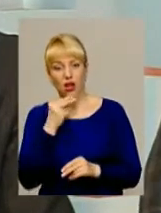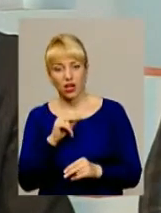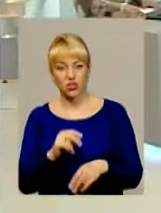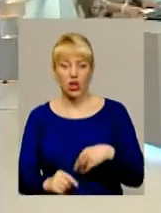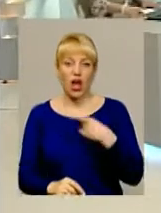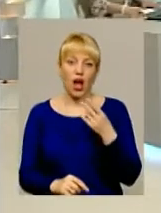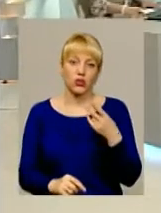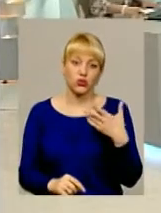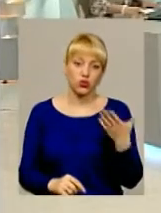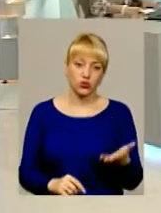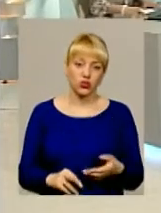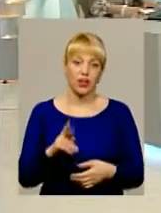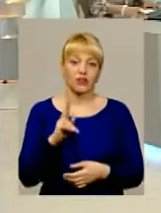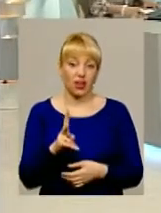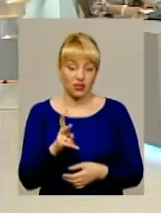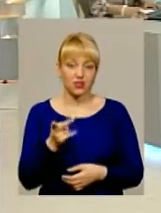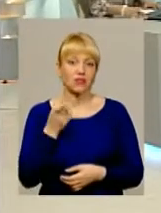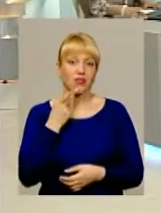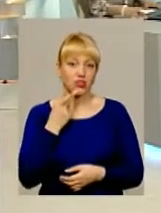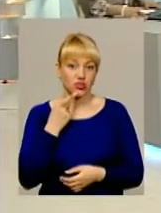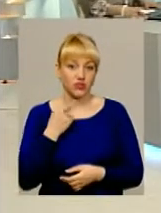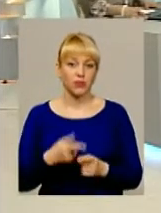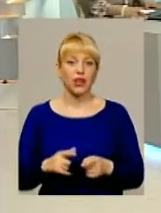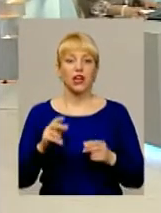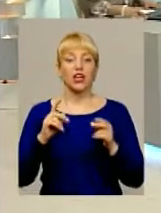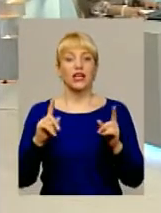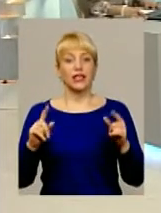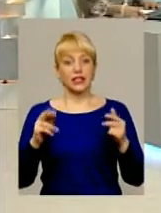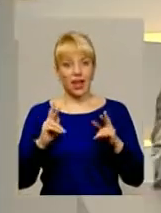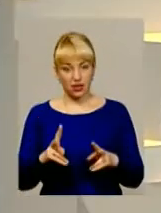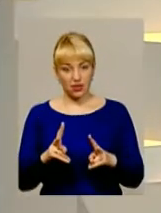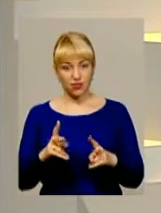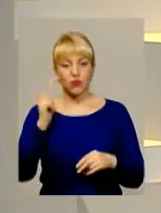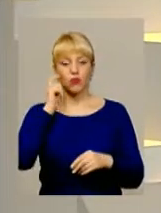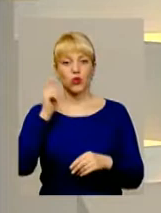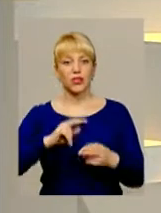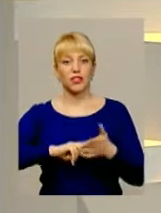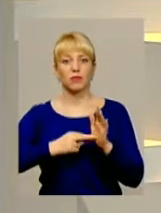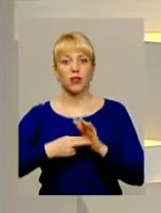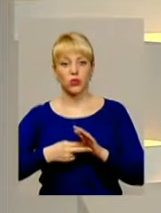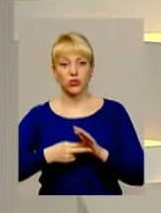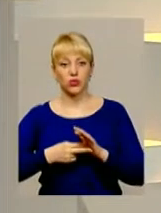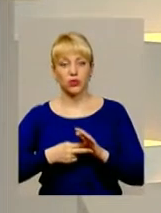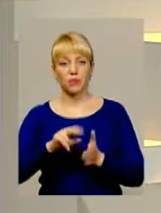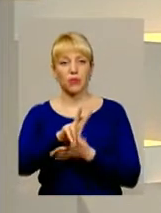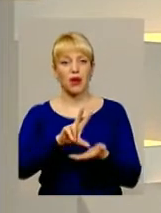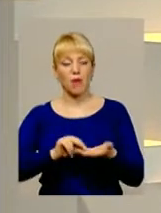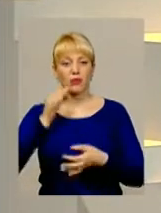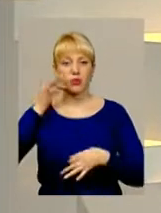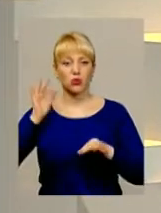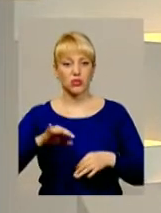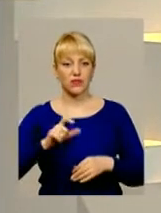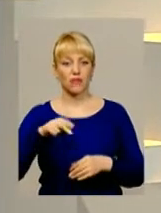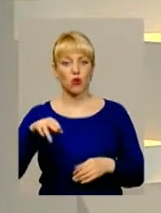іншої сторони як... Що ж, як в Україні планують переймати досвід